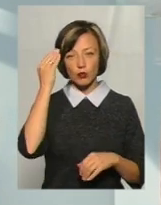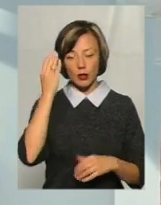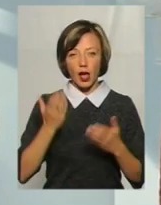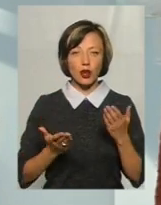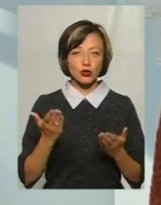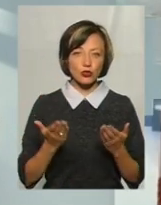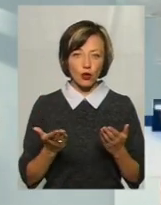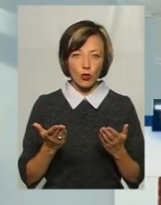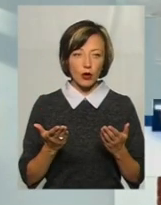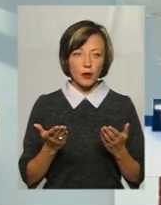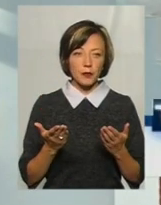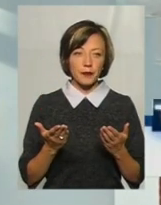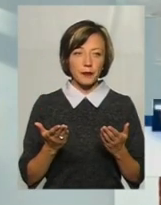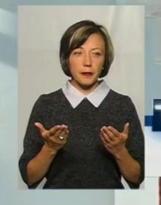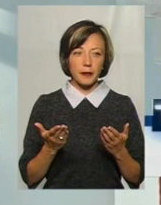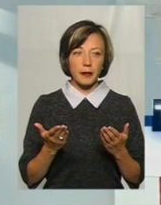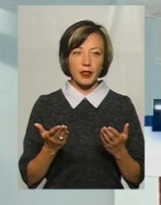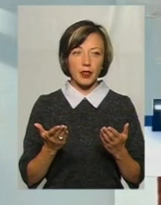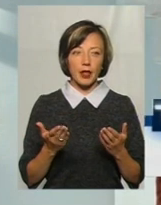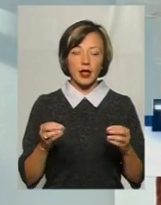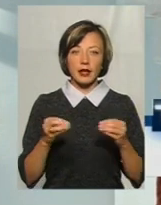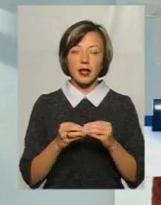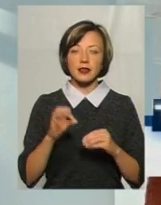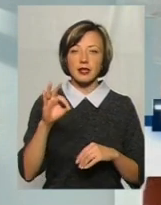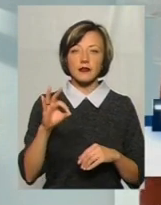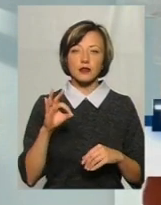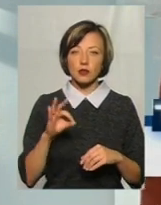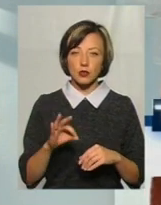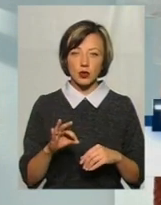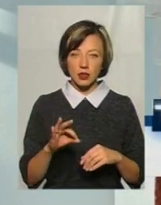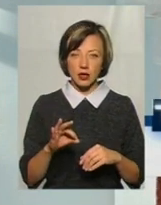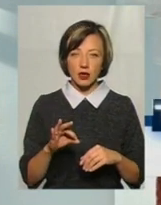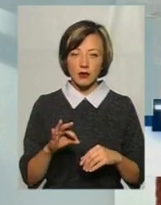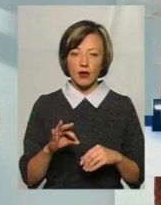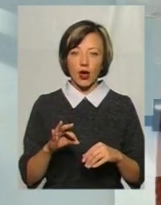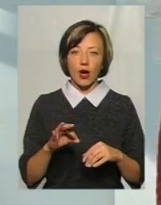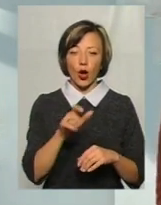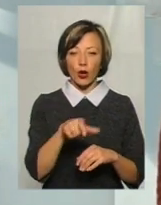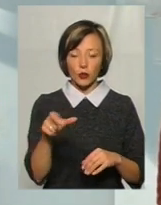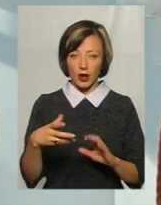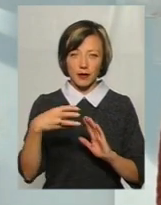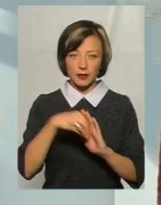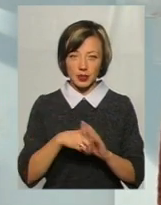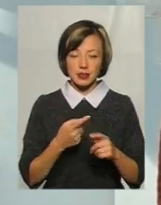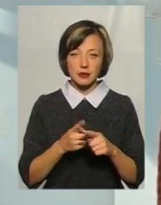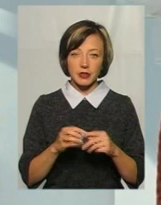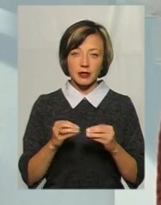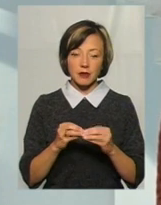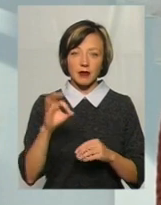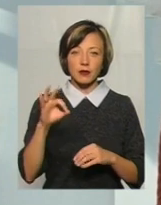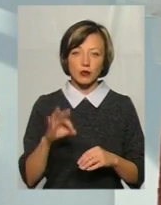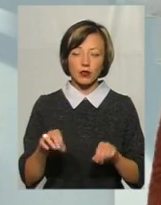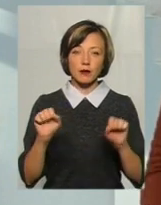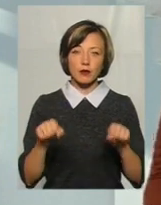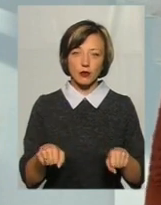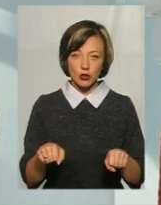якщо підтягнути до якоїсь ідеї 10% цільової аудиторії, то з цими 10% людей вже